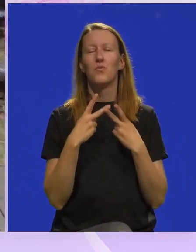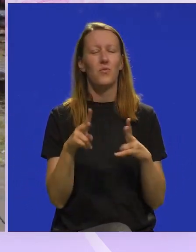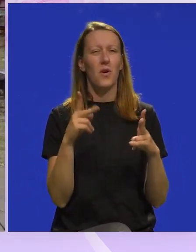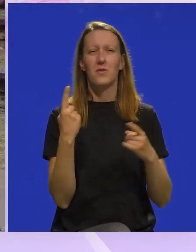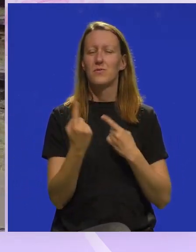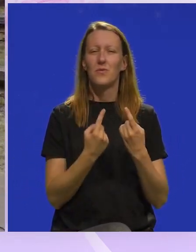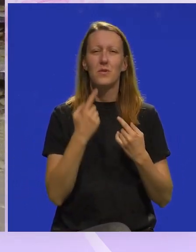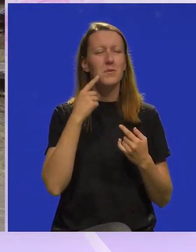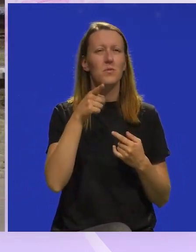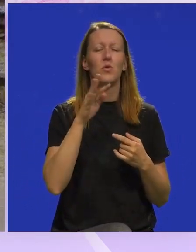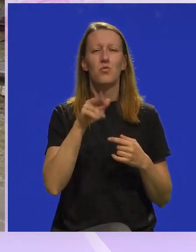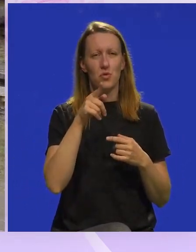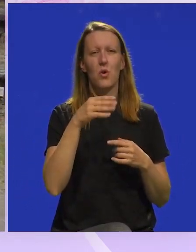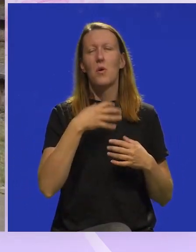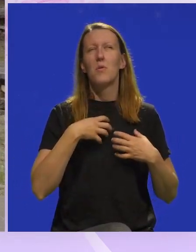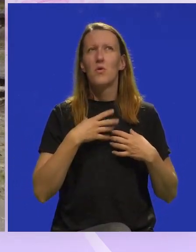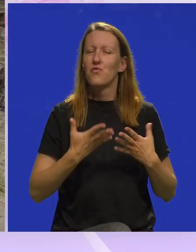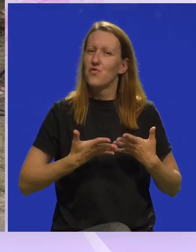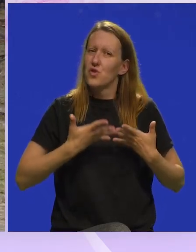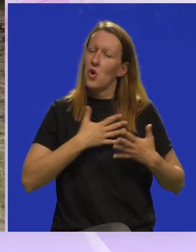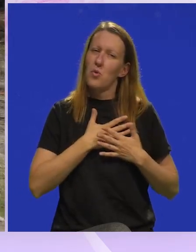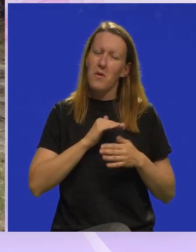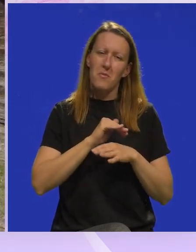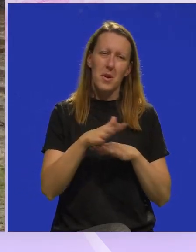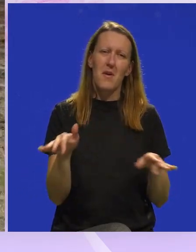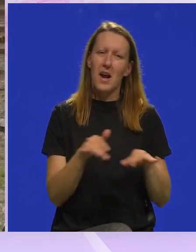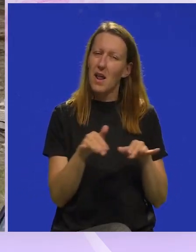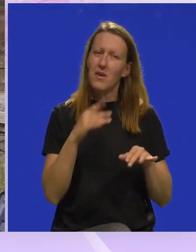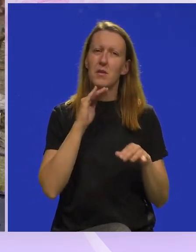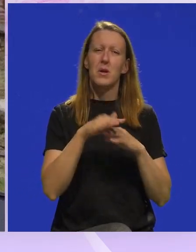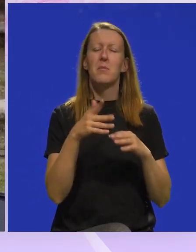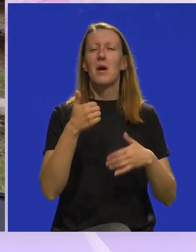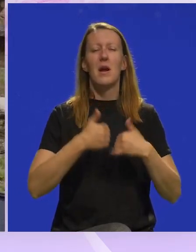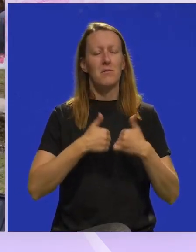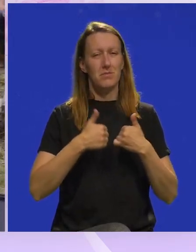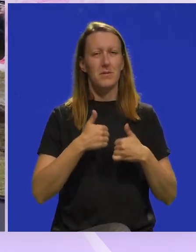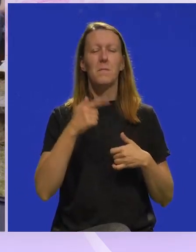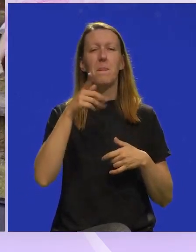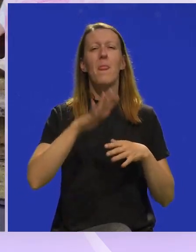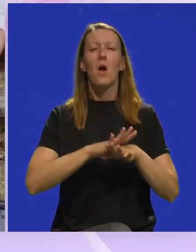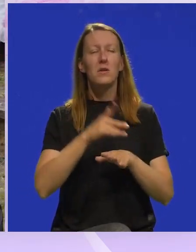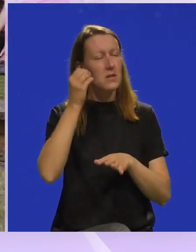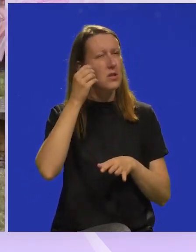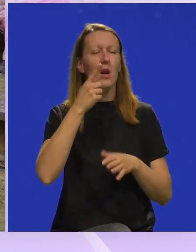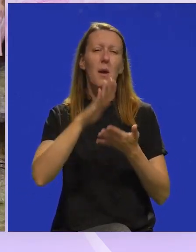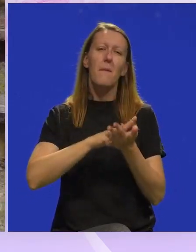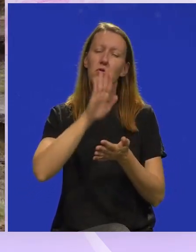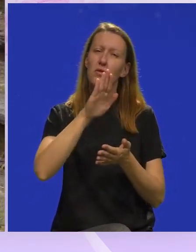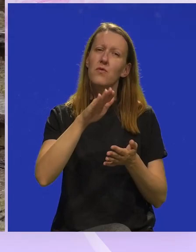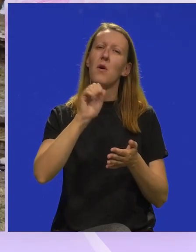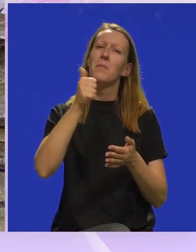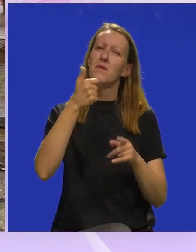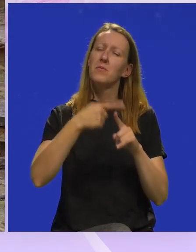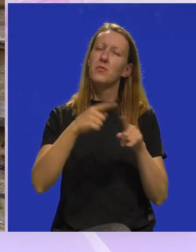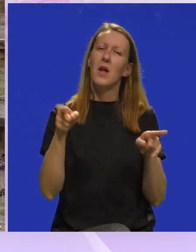atmosfera i mislim da to njima može pobuditi još veću ljubo prema klaviru i prema nastupanju. Sjećaš li se kada je počela tvoja